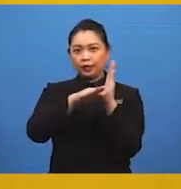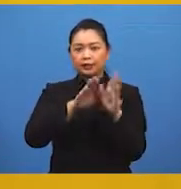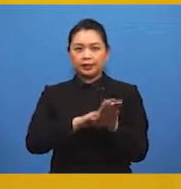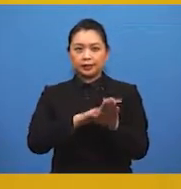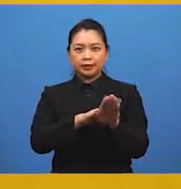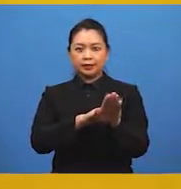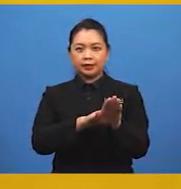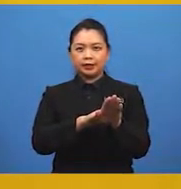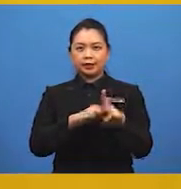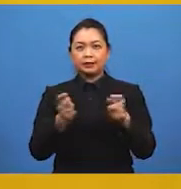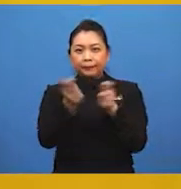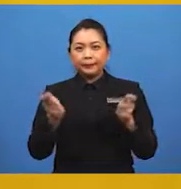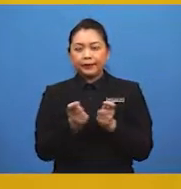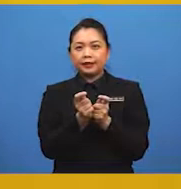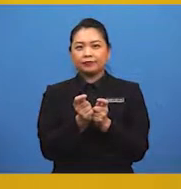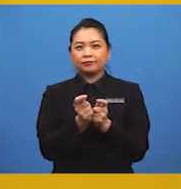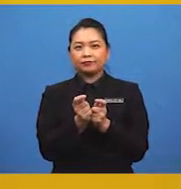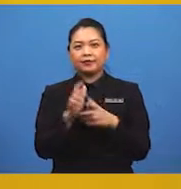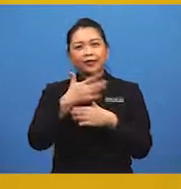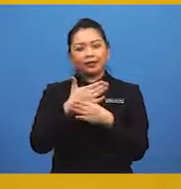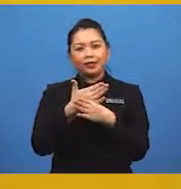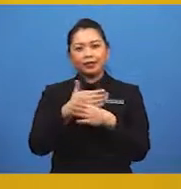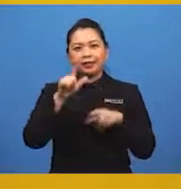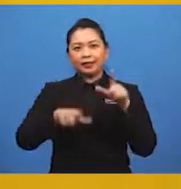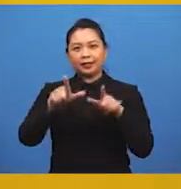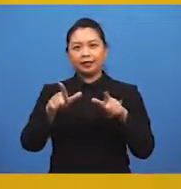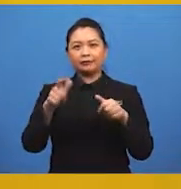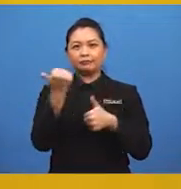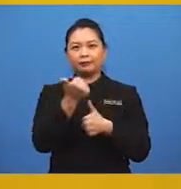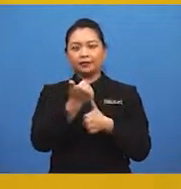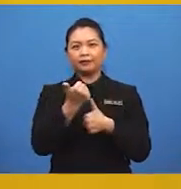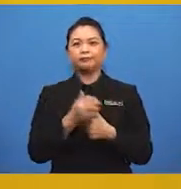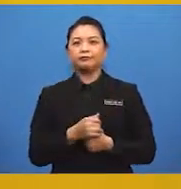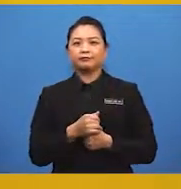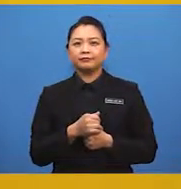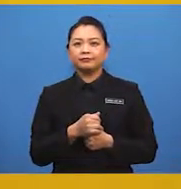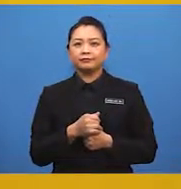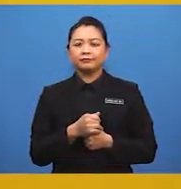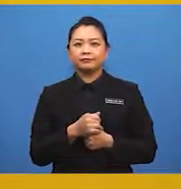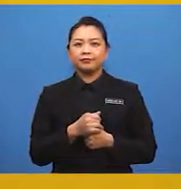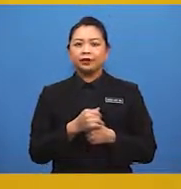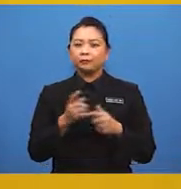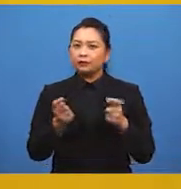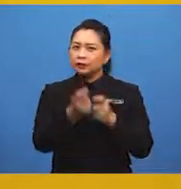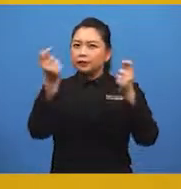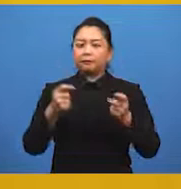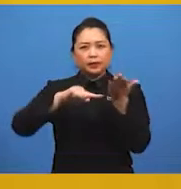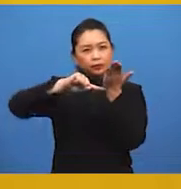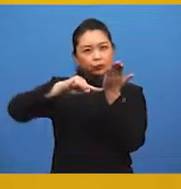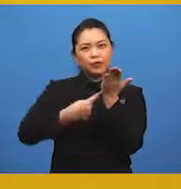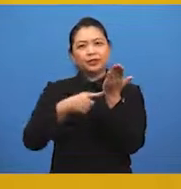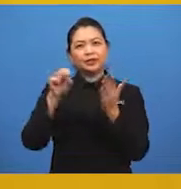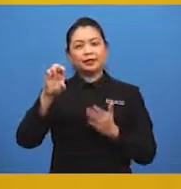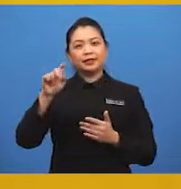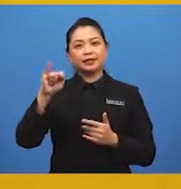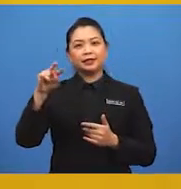kesesakan pertempatan. Antara langkahnya ialah yang pertama, penempatan semula